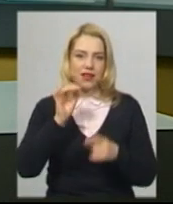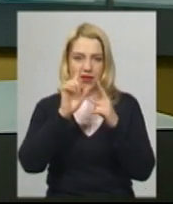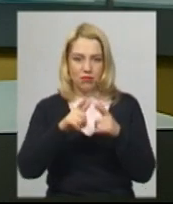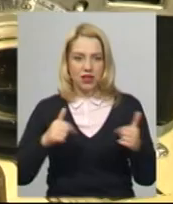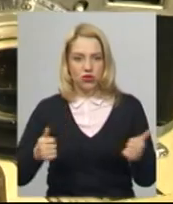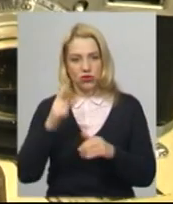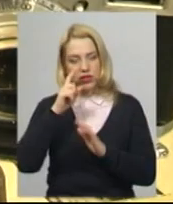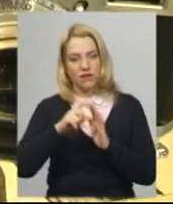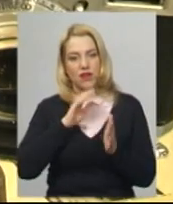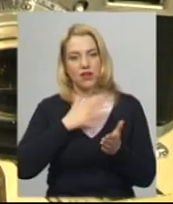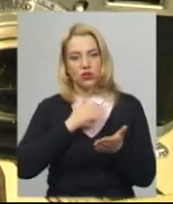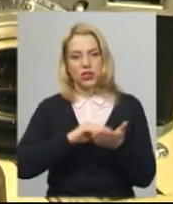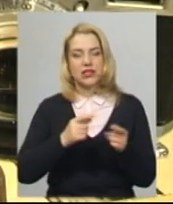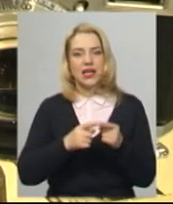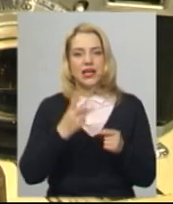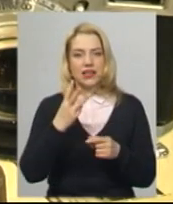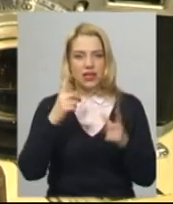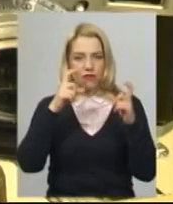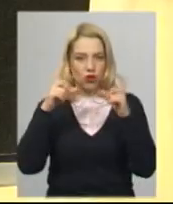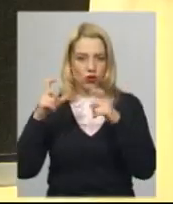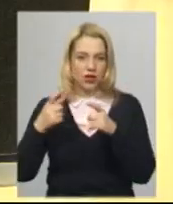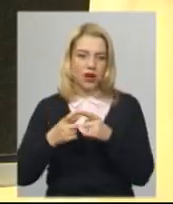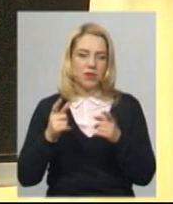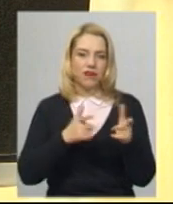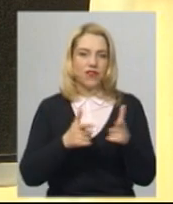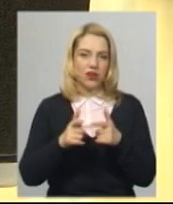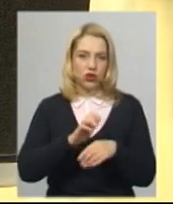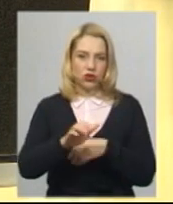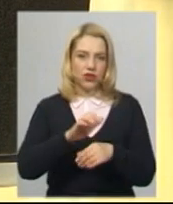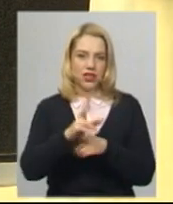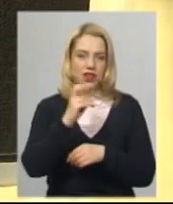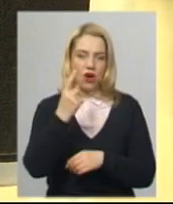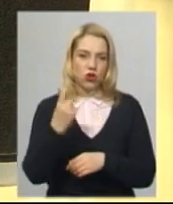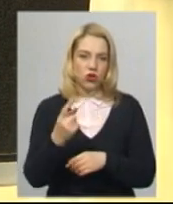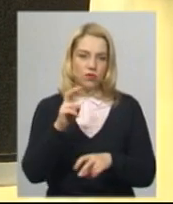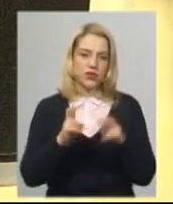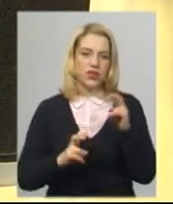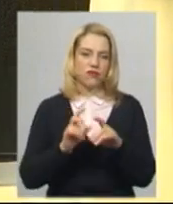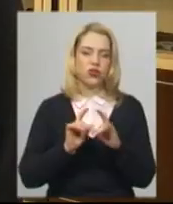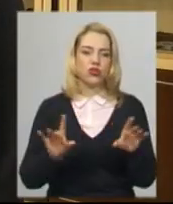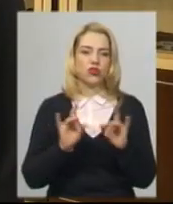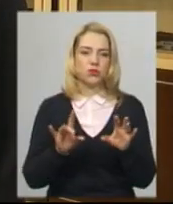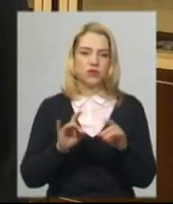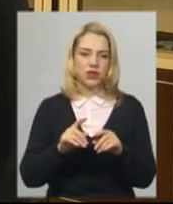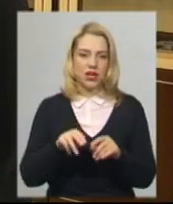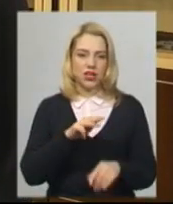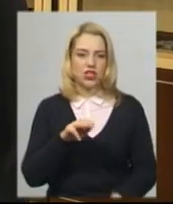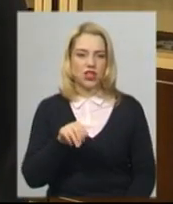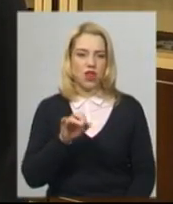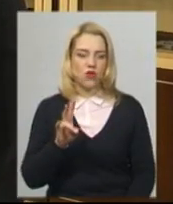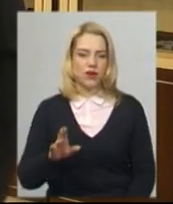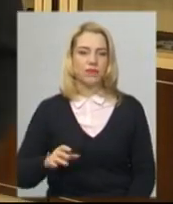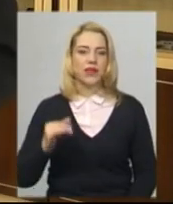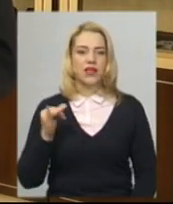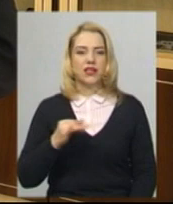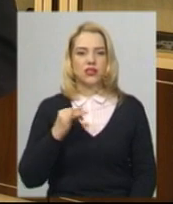Ці три фотокамери виготовлені на одному заводі, розповідає старший науковий співробітник Костянтин Жданов. Історія